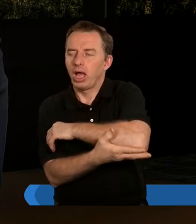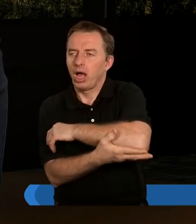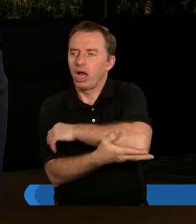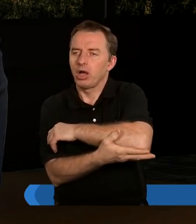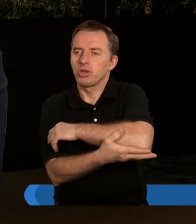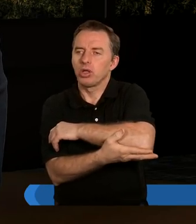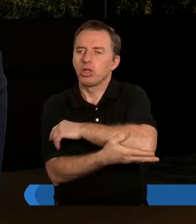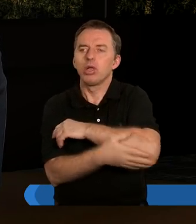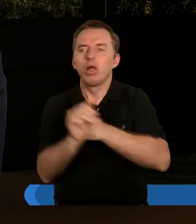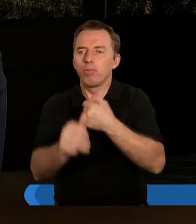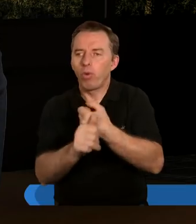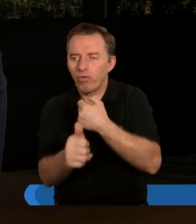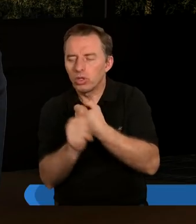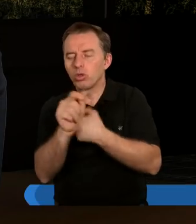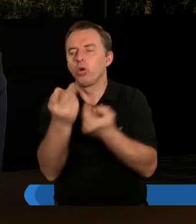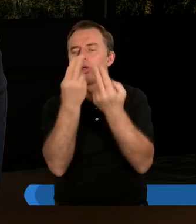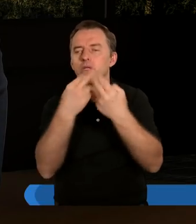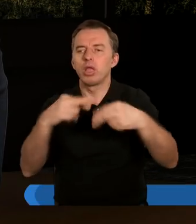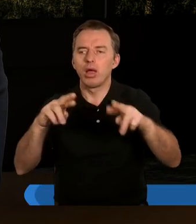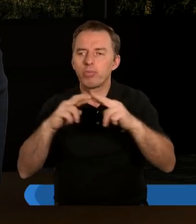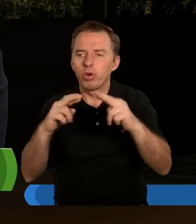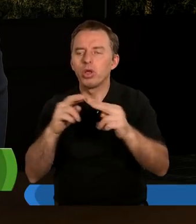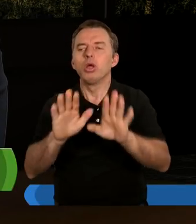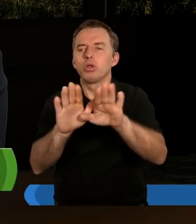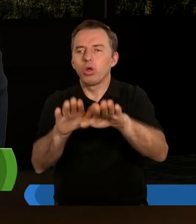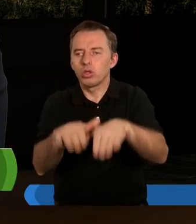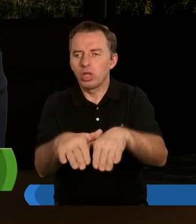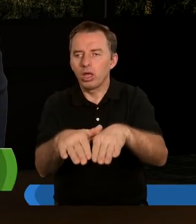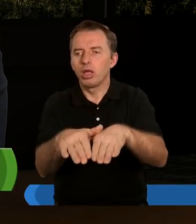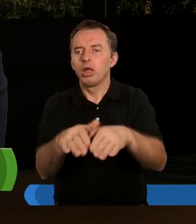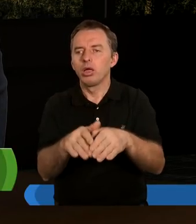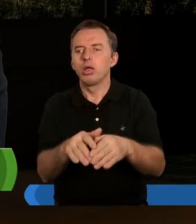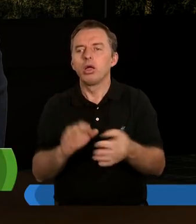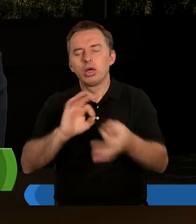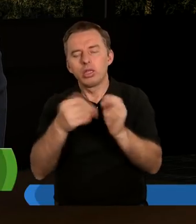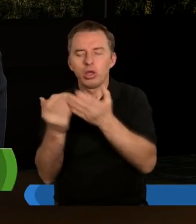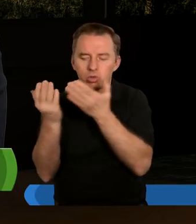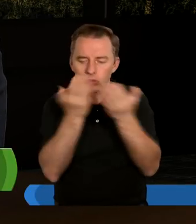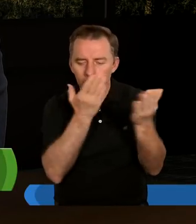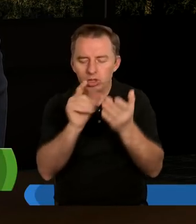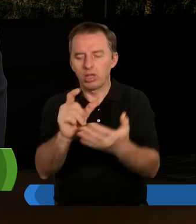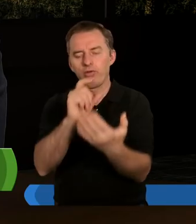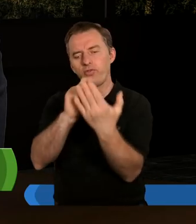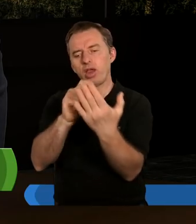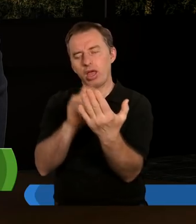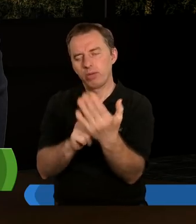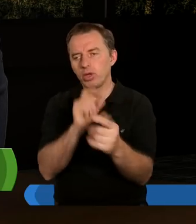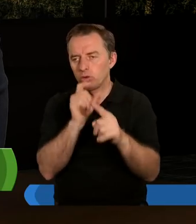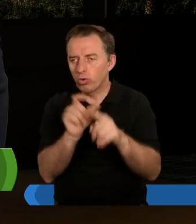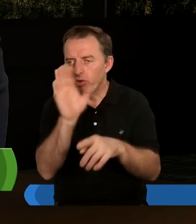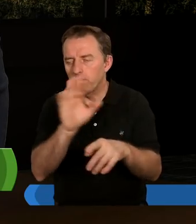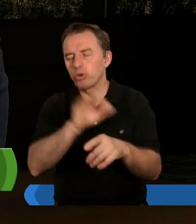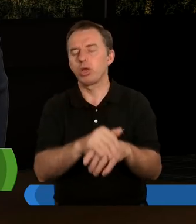on jest powodem tego, że to nieporozumienie powstaje. Przyznam szczerze, że gdy czytałem te fragmenty Słowa Bożego,